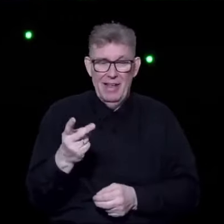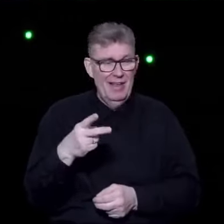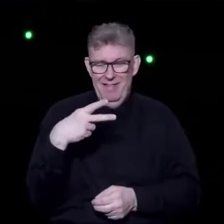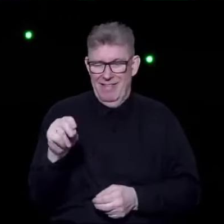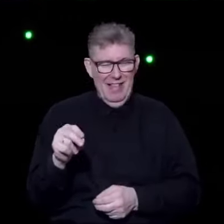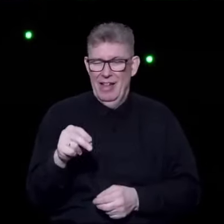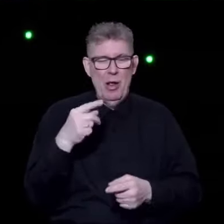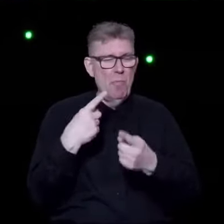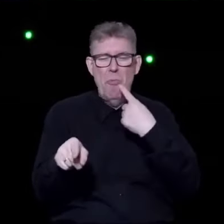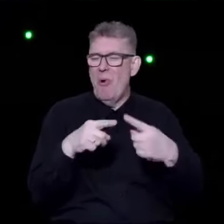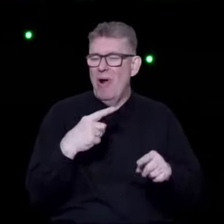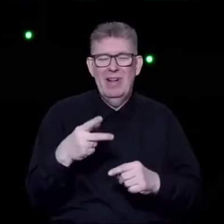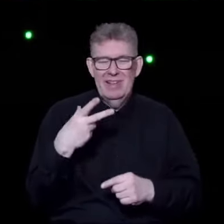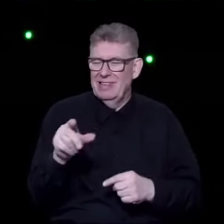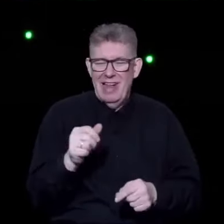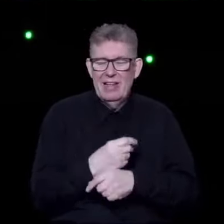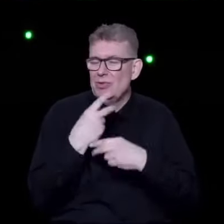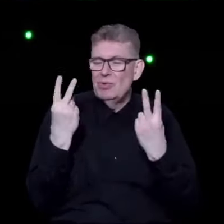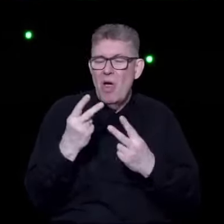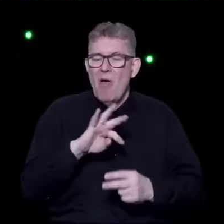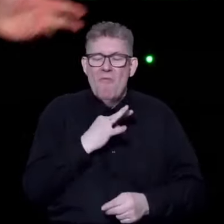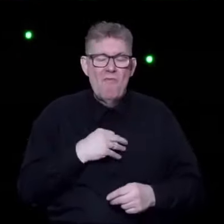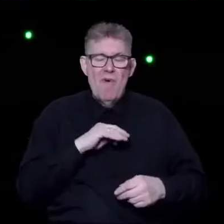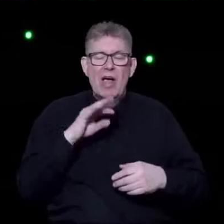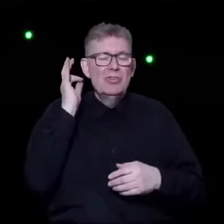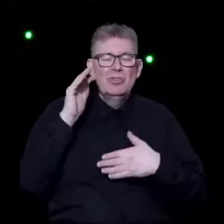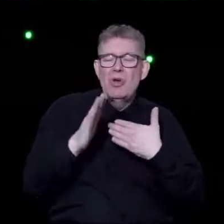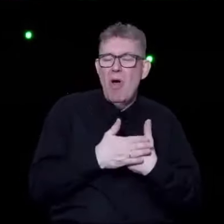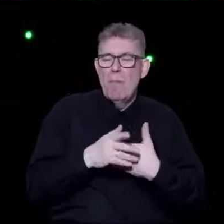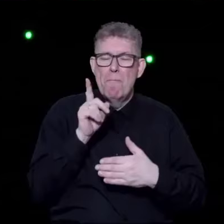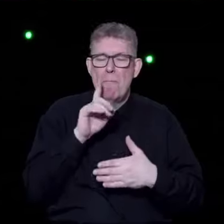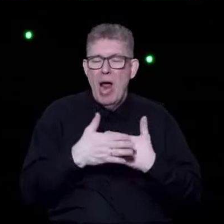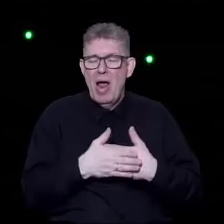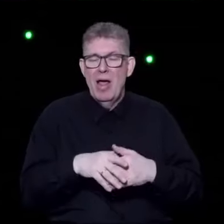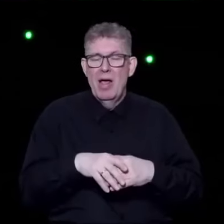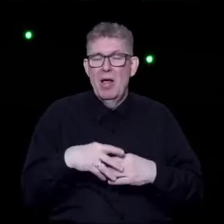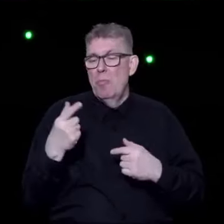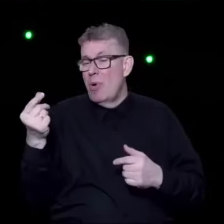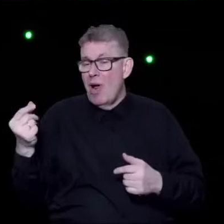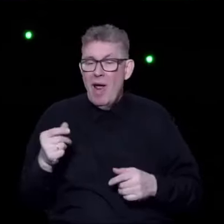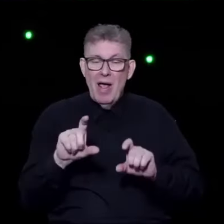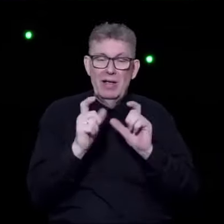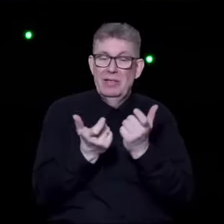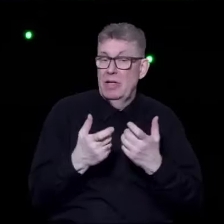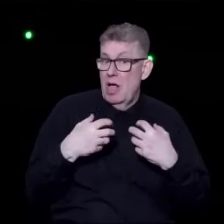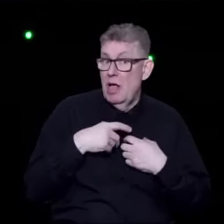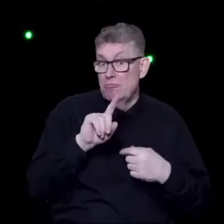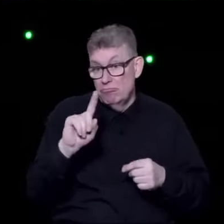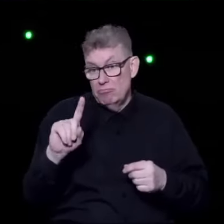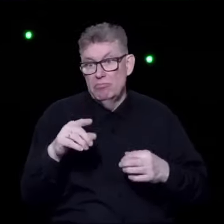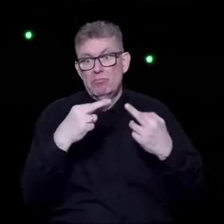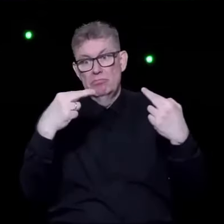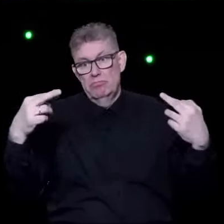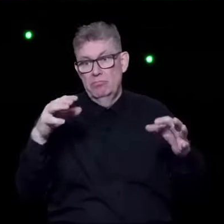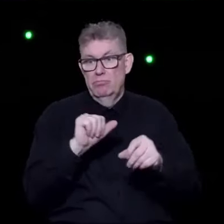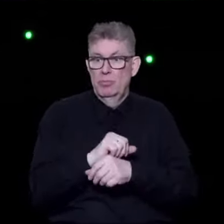polityce. W polityce nie szukamy sobie żon, mężów i partnerów na całe życie. Niektórzy szukają, inni nie.